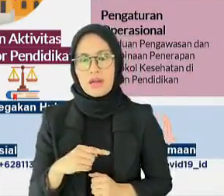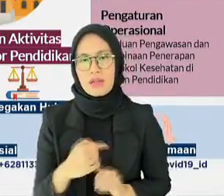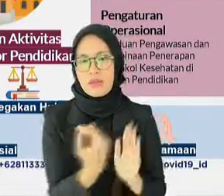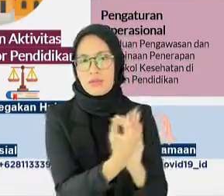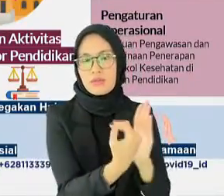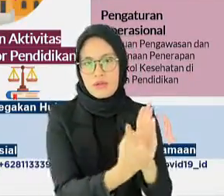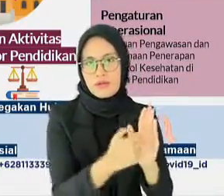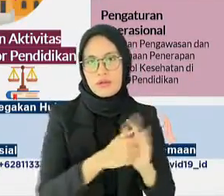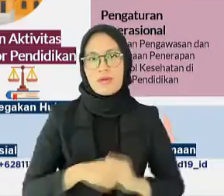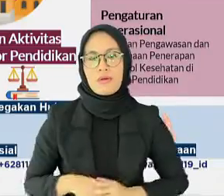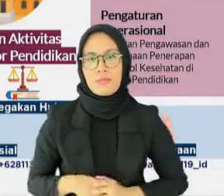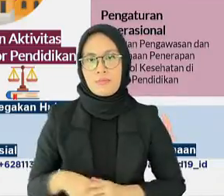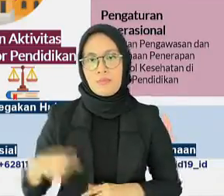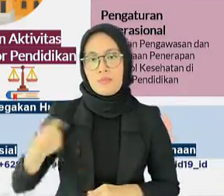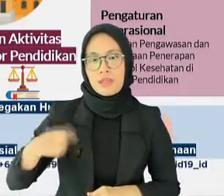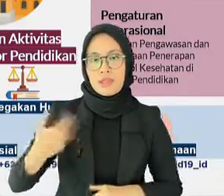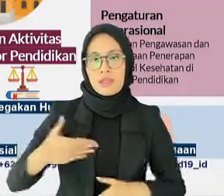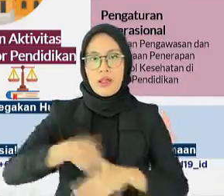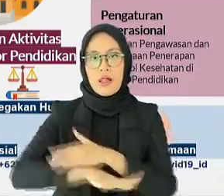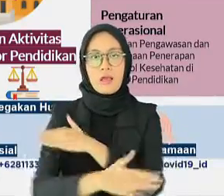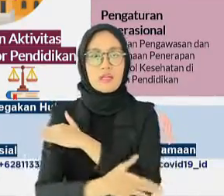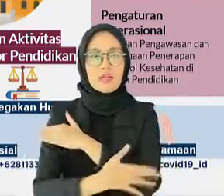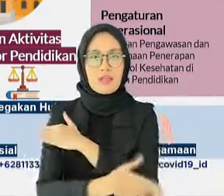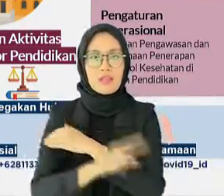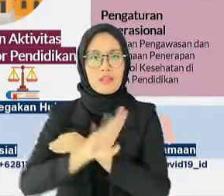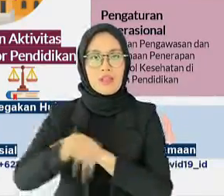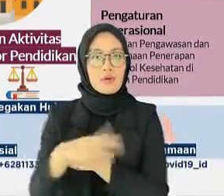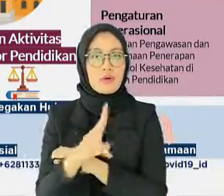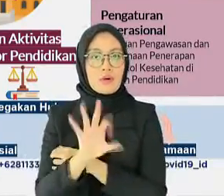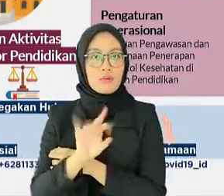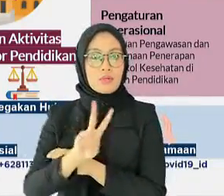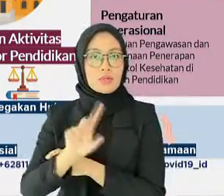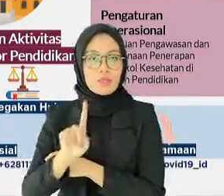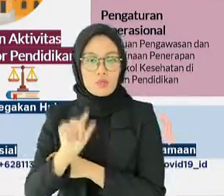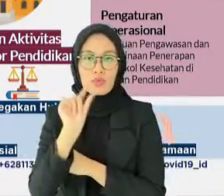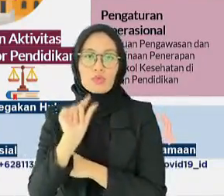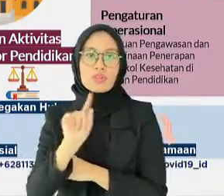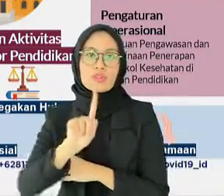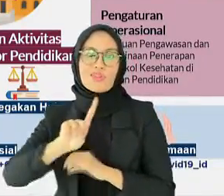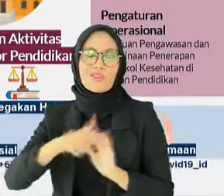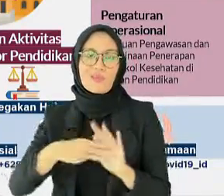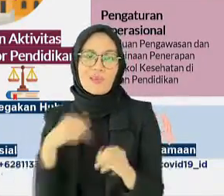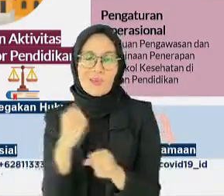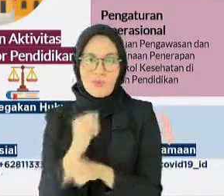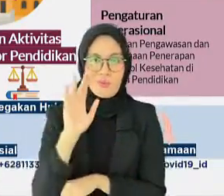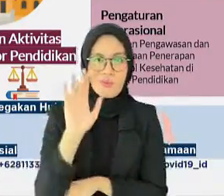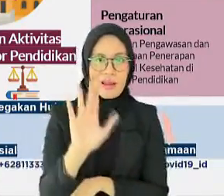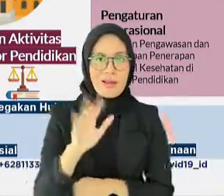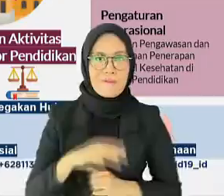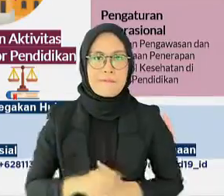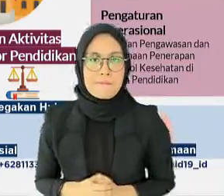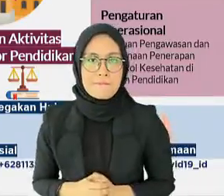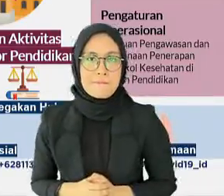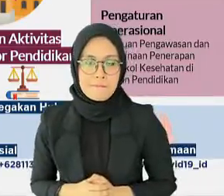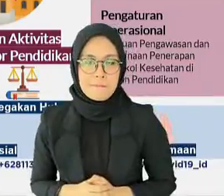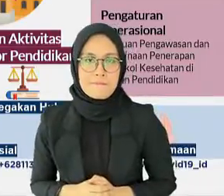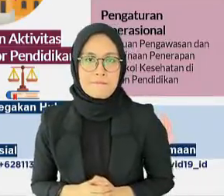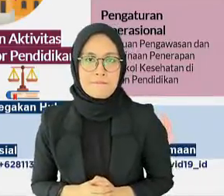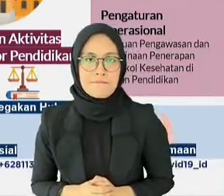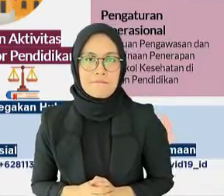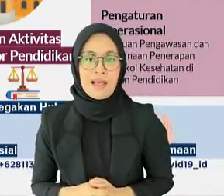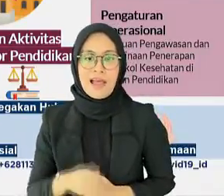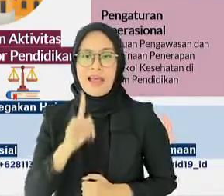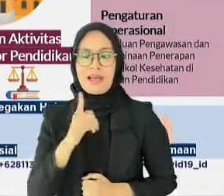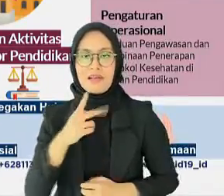38 tahun 2021 yang berlaku seminggu ke depan. Secara umum, akan diberlakukan